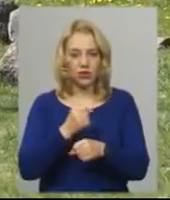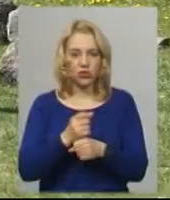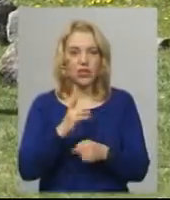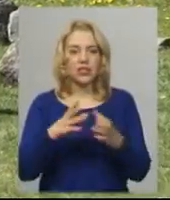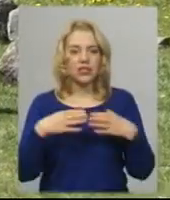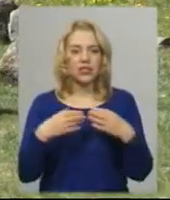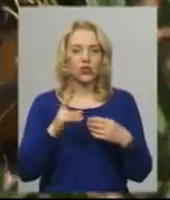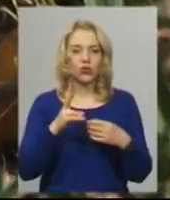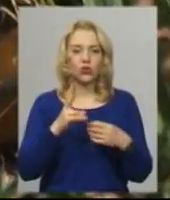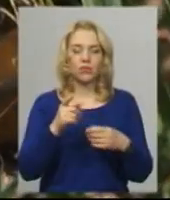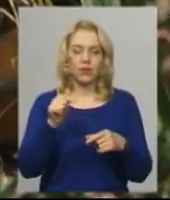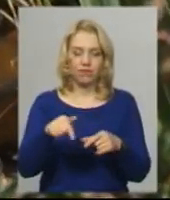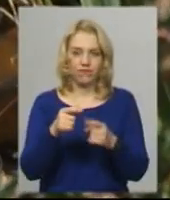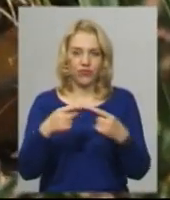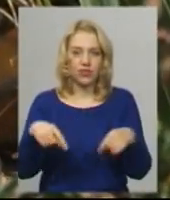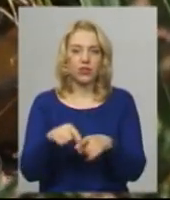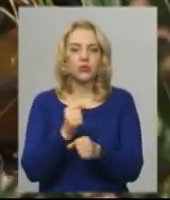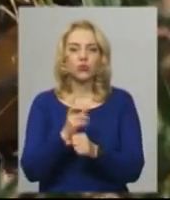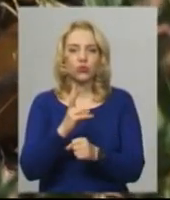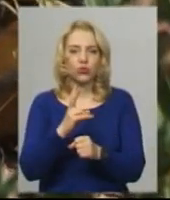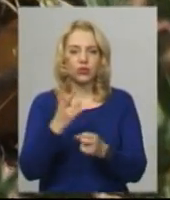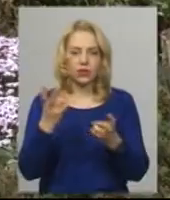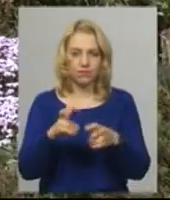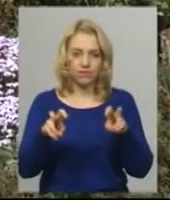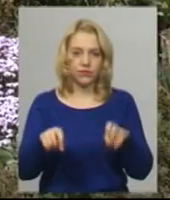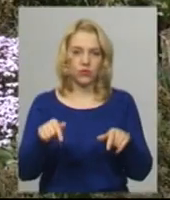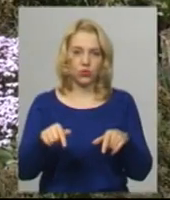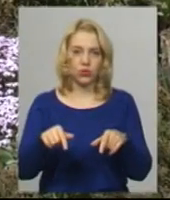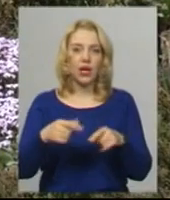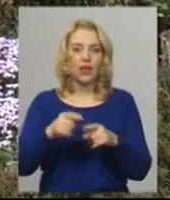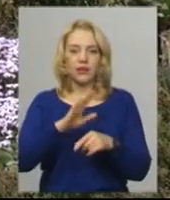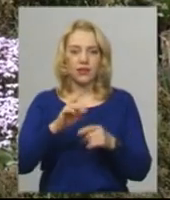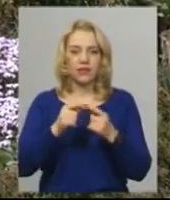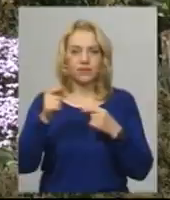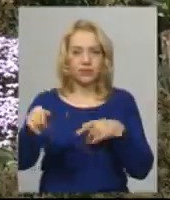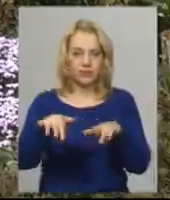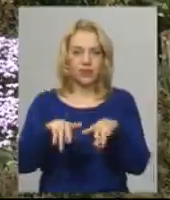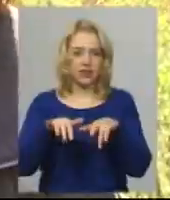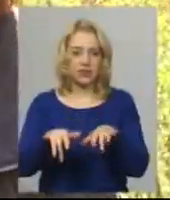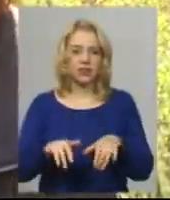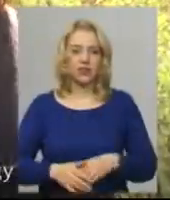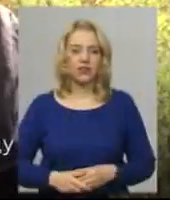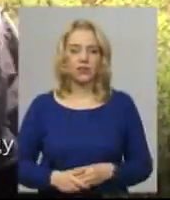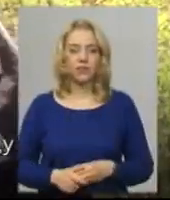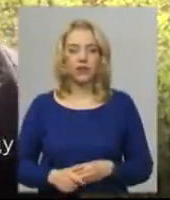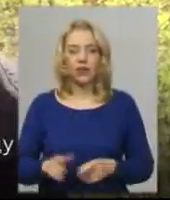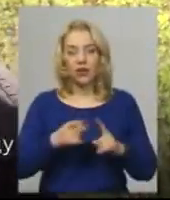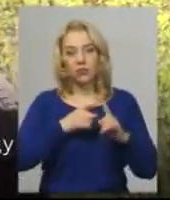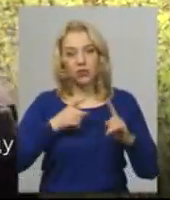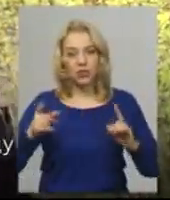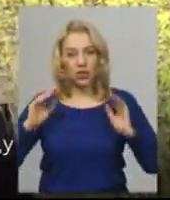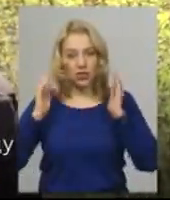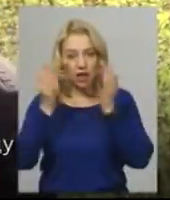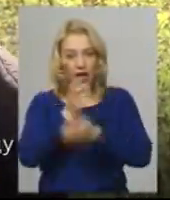дистанційну роботу, розповідає доцент кафедри екології і керівниця ботанічного саду Хмельницького національного університету Людмила Казімірова. Під час карантину